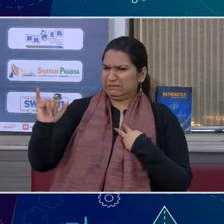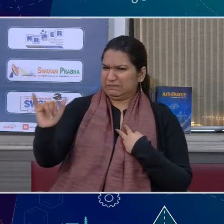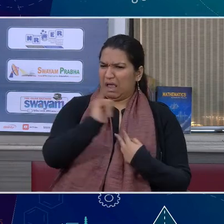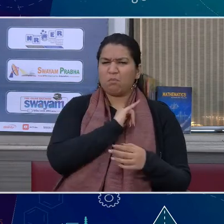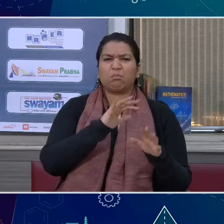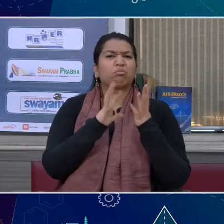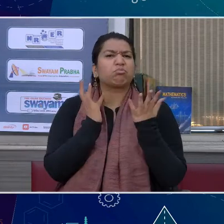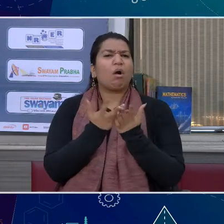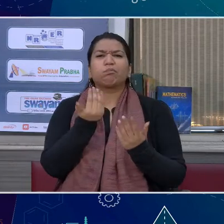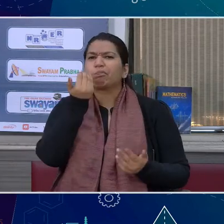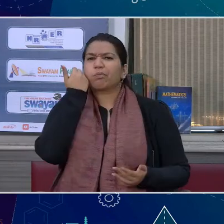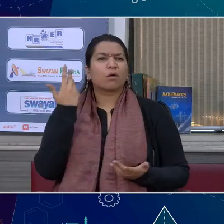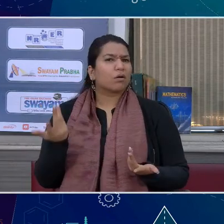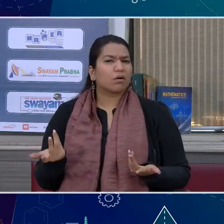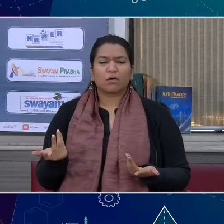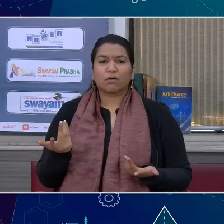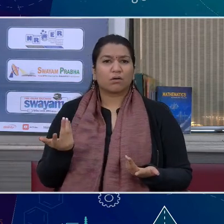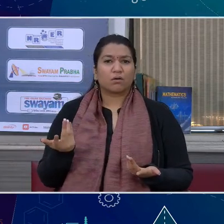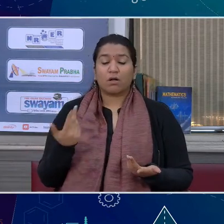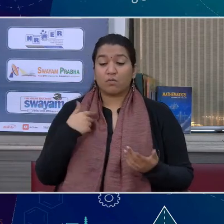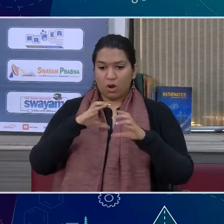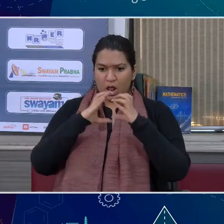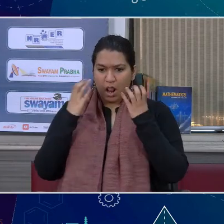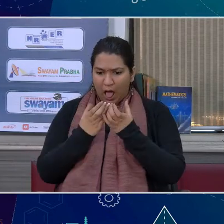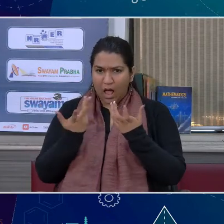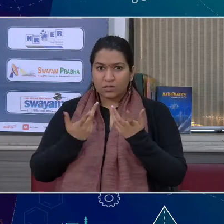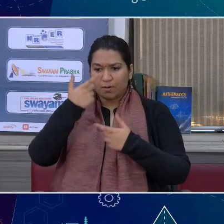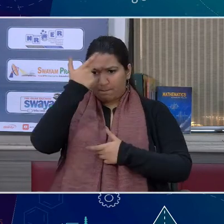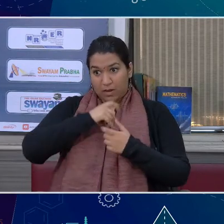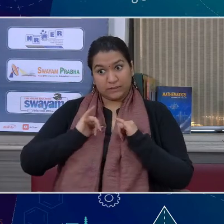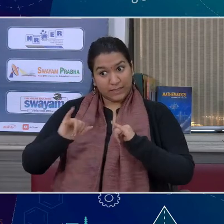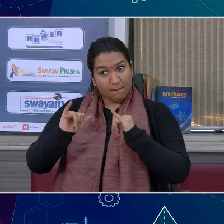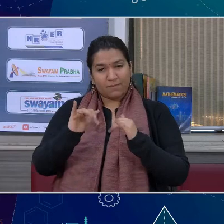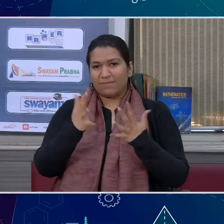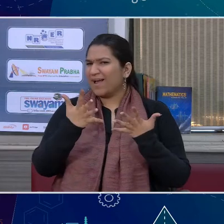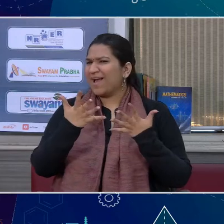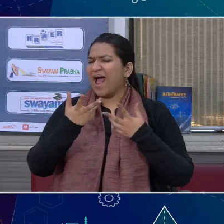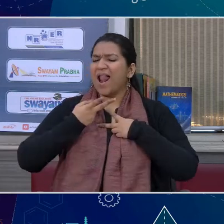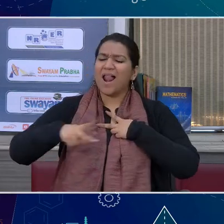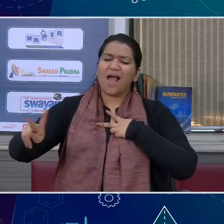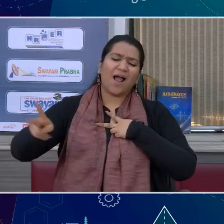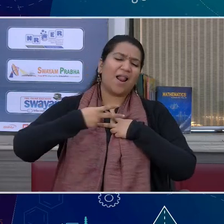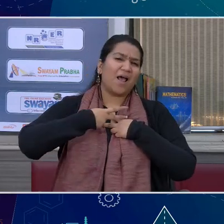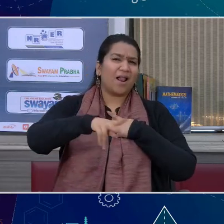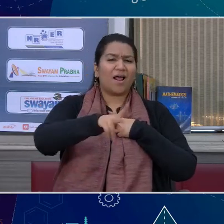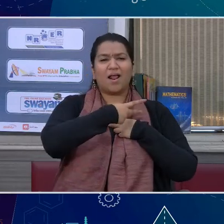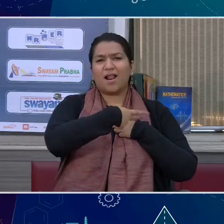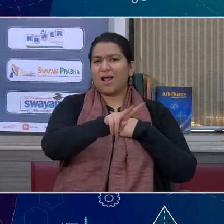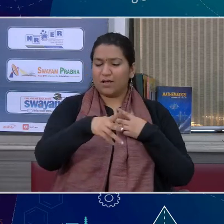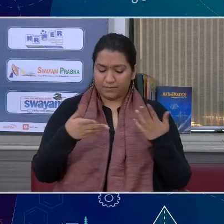है तभी यह संसार बनता है तभी हमारी कश्या बनती है तभी हमें एक दूसरे से इंटरेक्ट करते हैं है यह